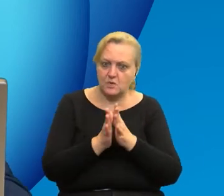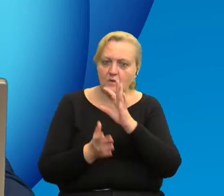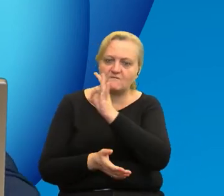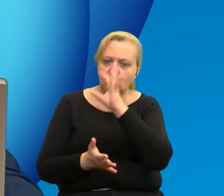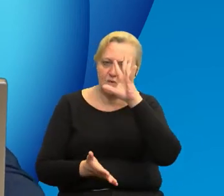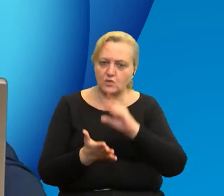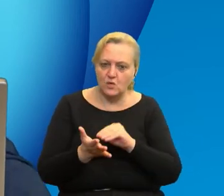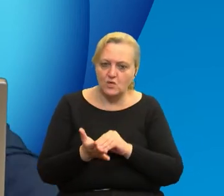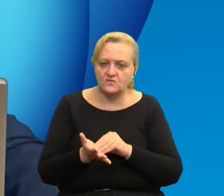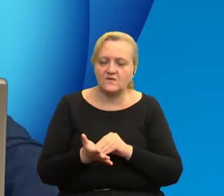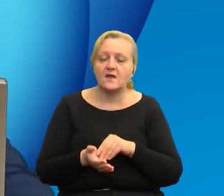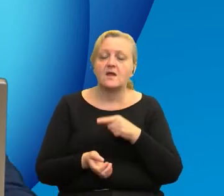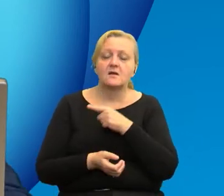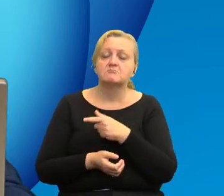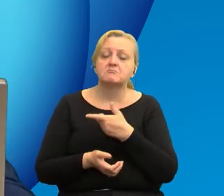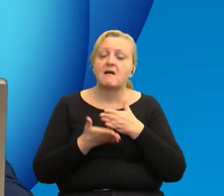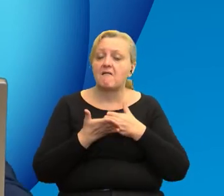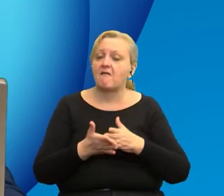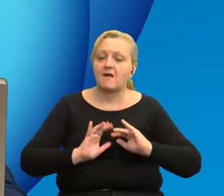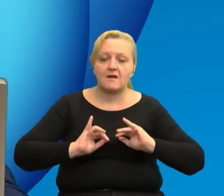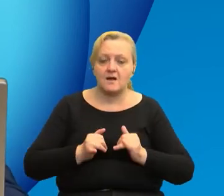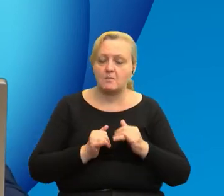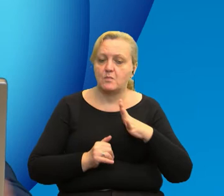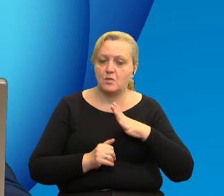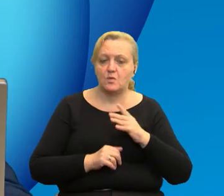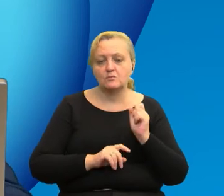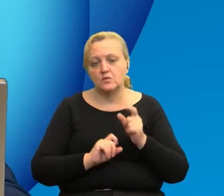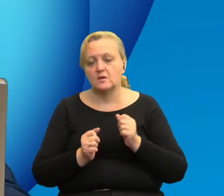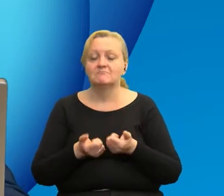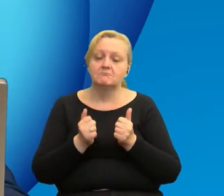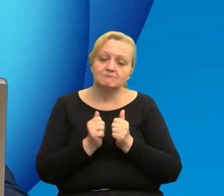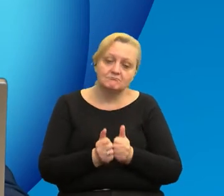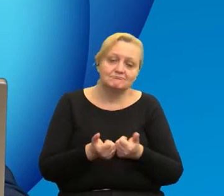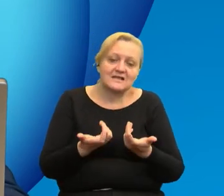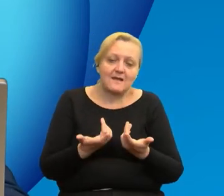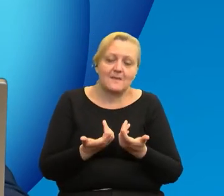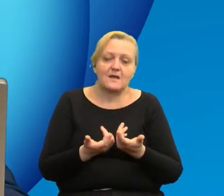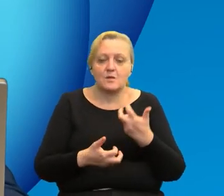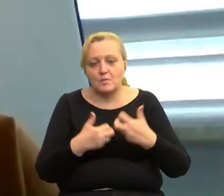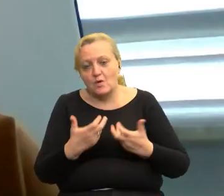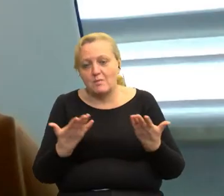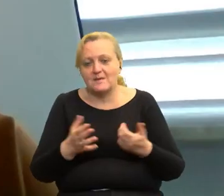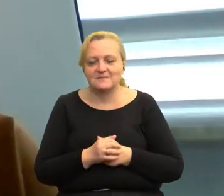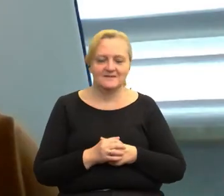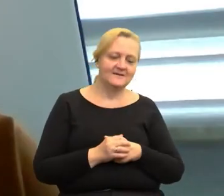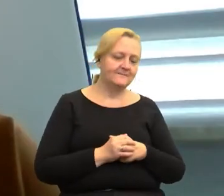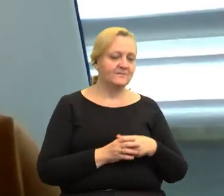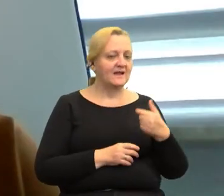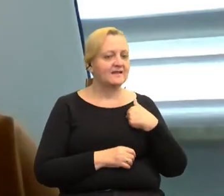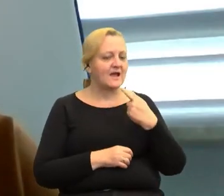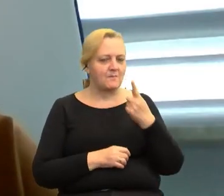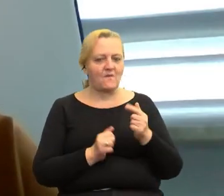doświadczeniami, jak Państwo sobie poradziliście z tymi problemami, a może wyzwaniami? Ja bym to nazwała